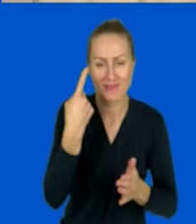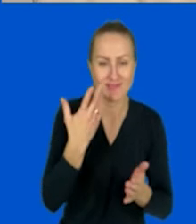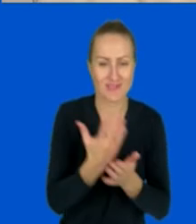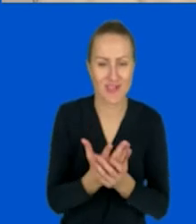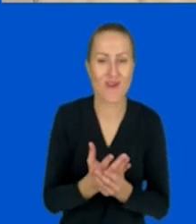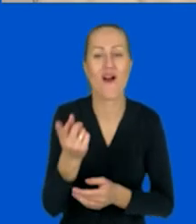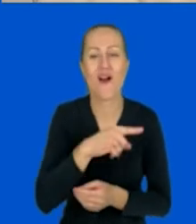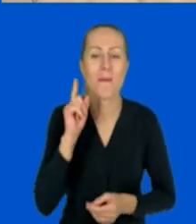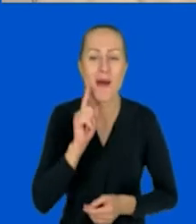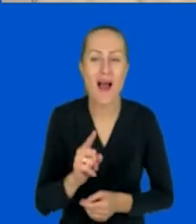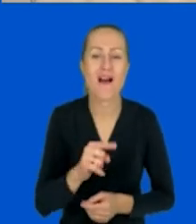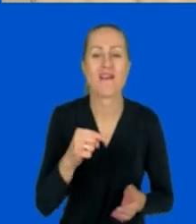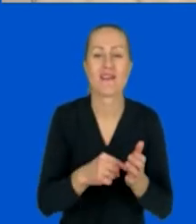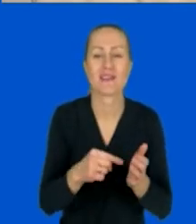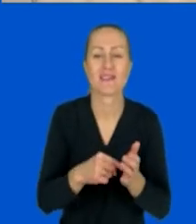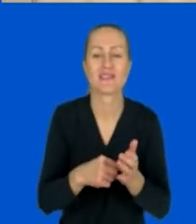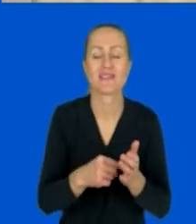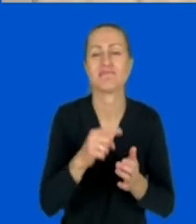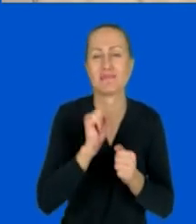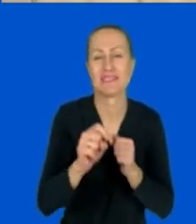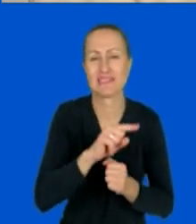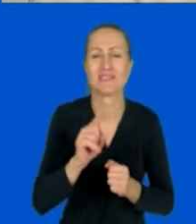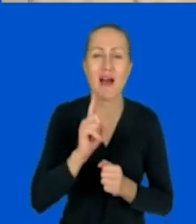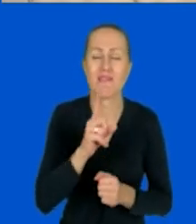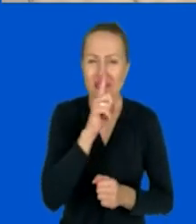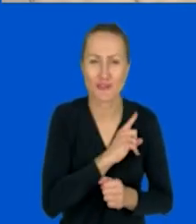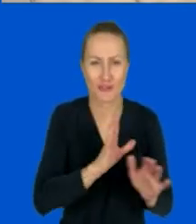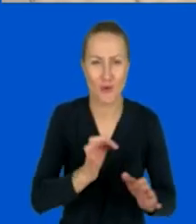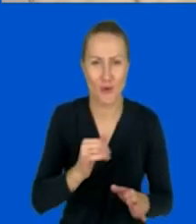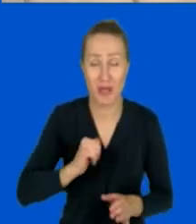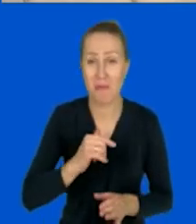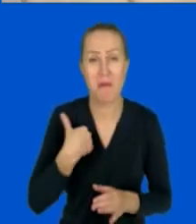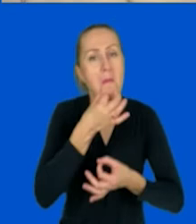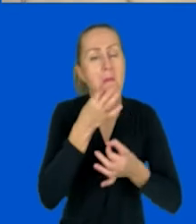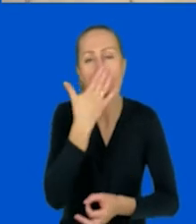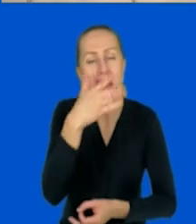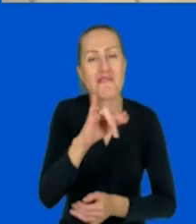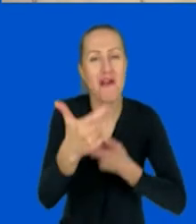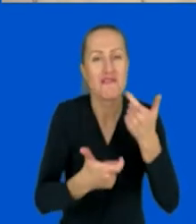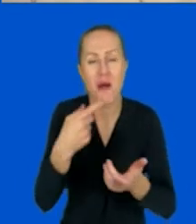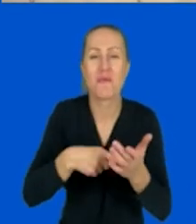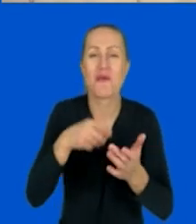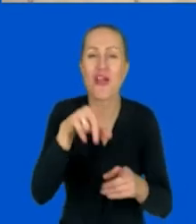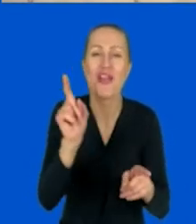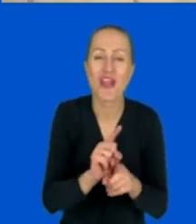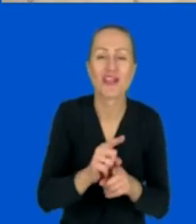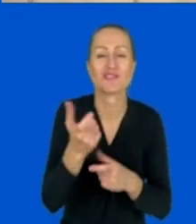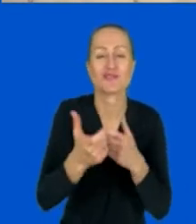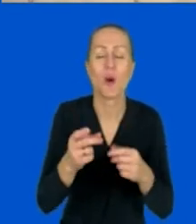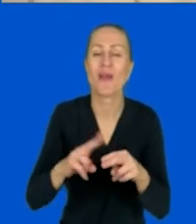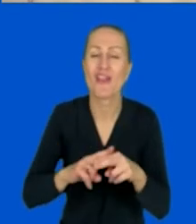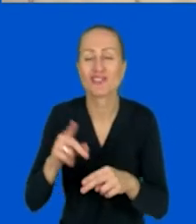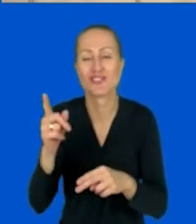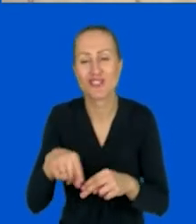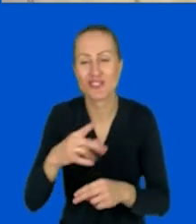cyfrowy najlepiej i możemy ich zapytać o to, jak to robią. O, widzę jeszcze, że pojawiają się nazwy nowych narzędzi. Jitsi